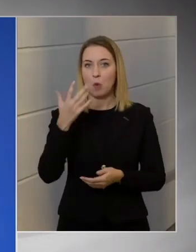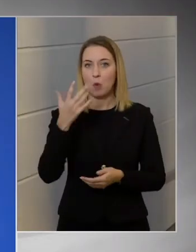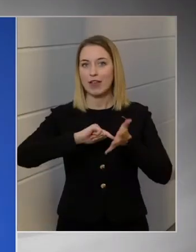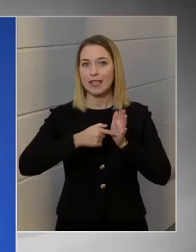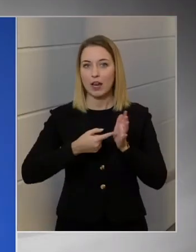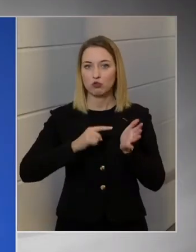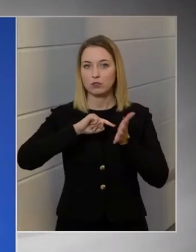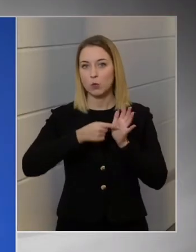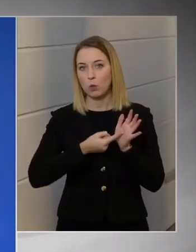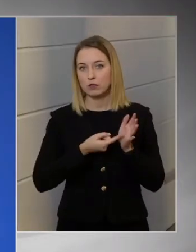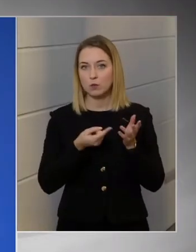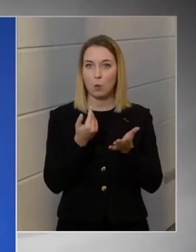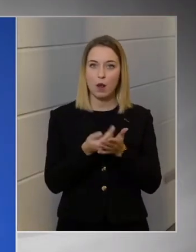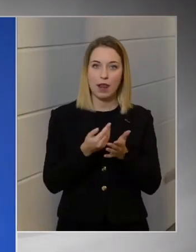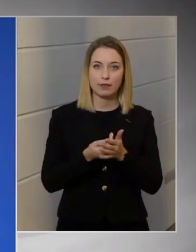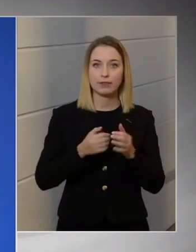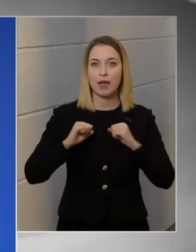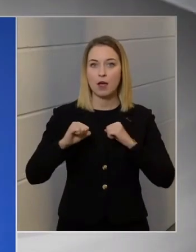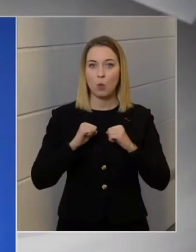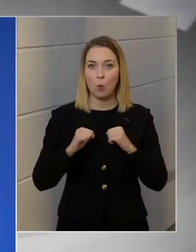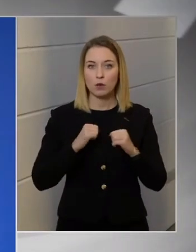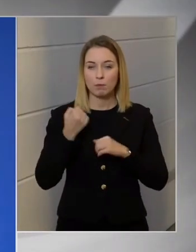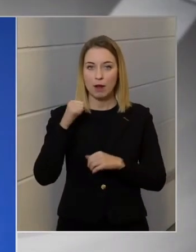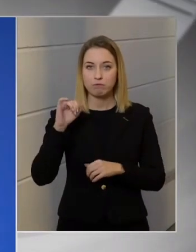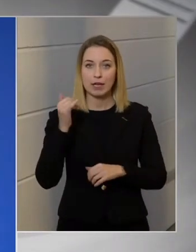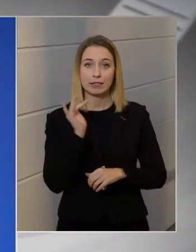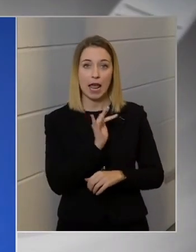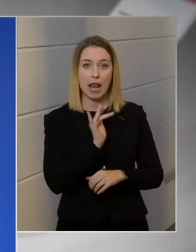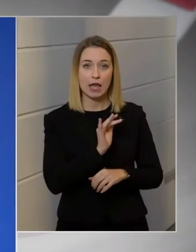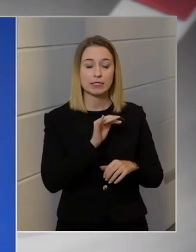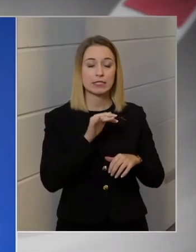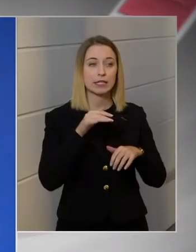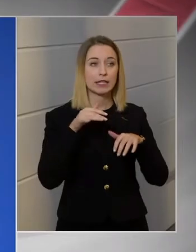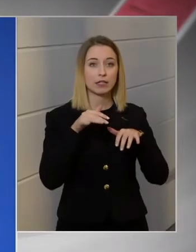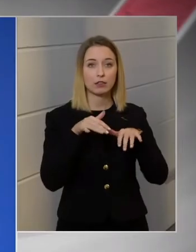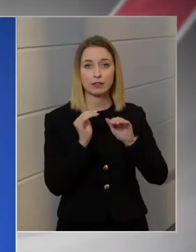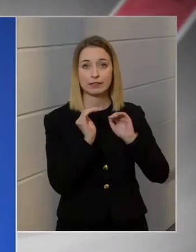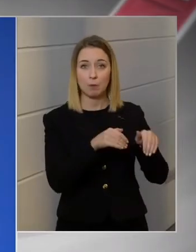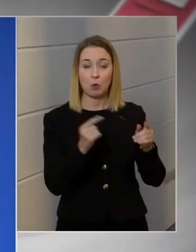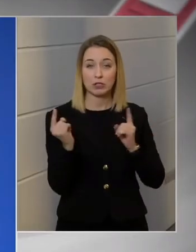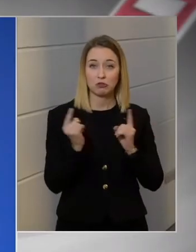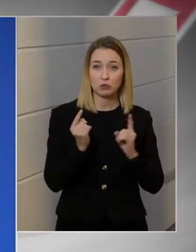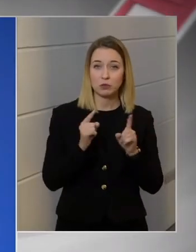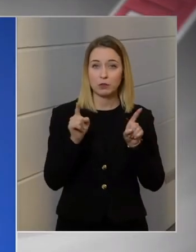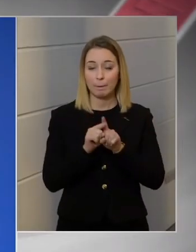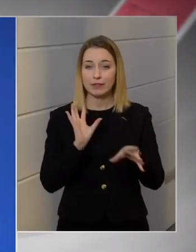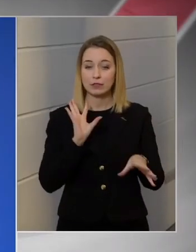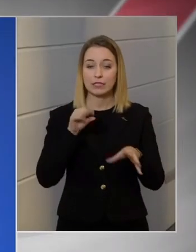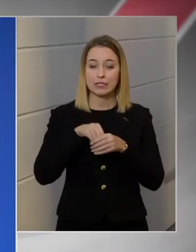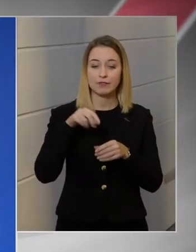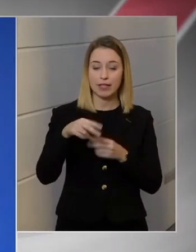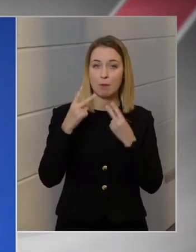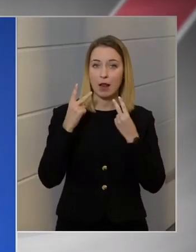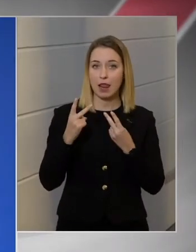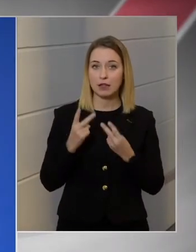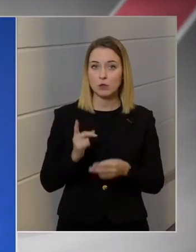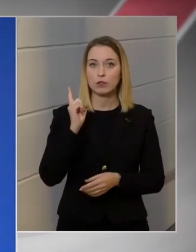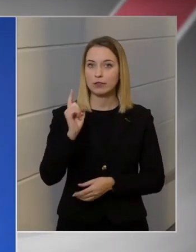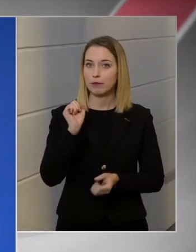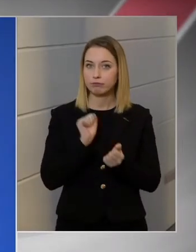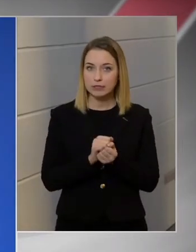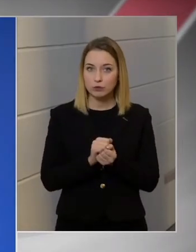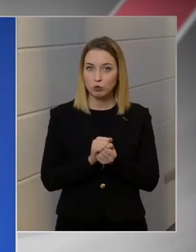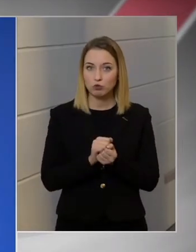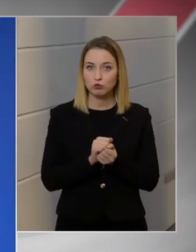-szeres szorzó lenne a kormánypártok és az ellenzék támogatottsága között, mint ami a részvételben látszott, de az